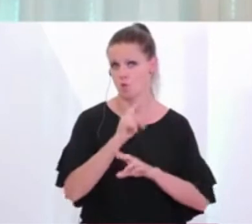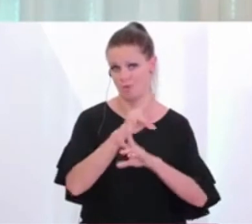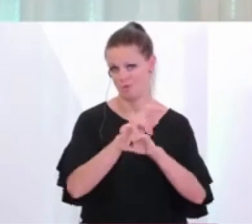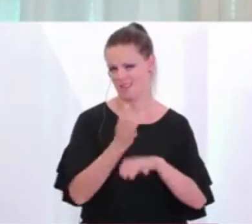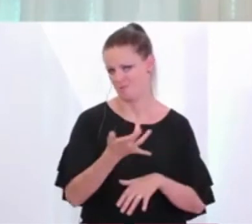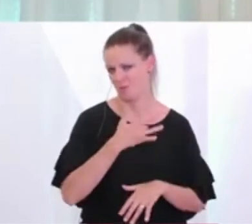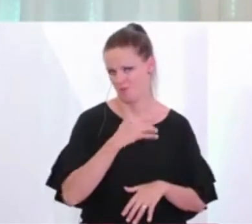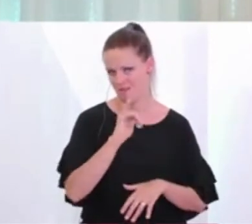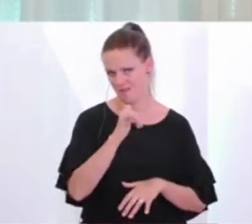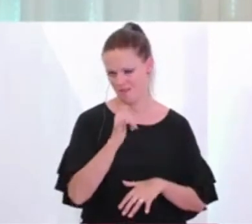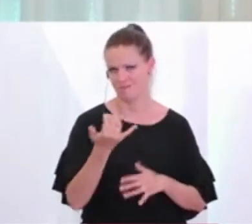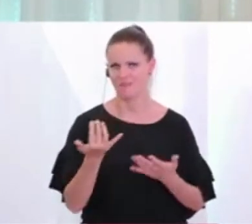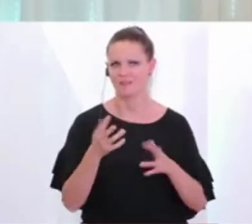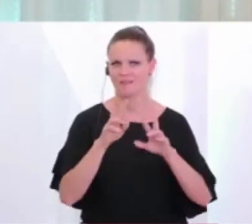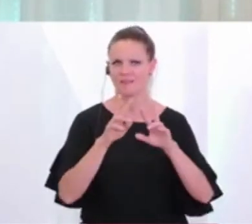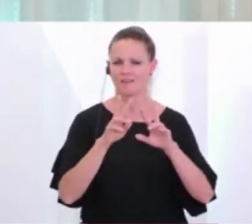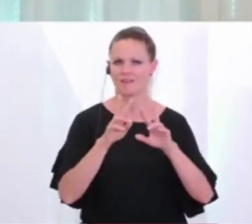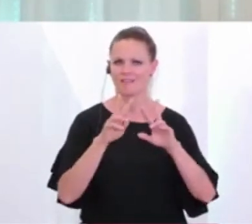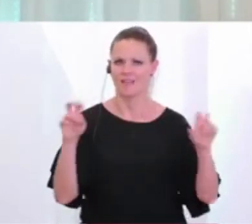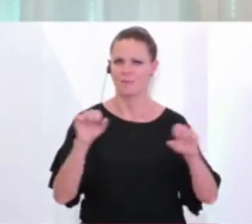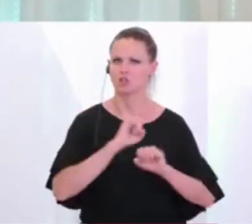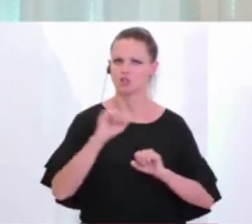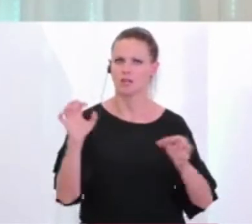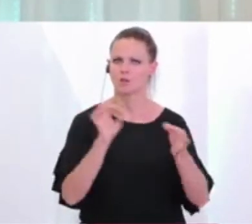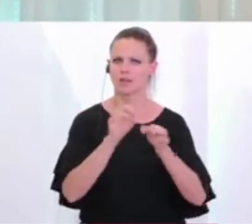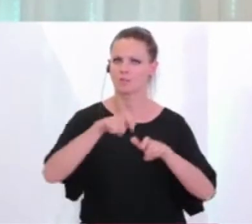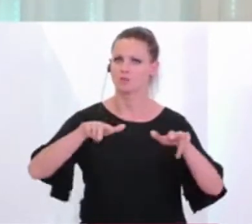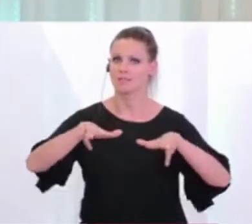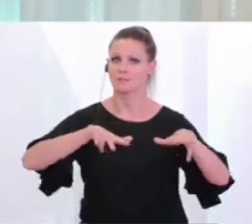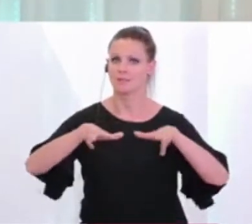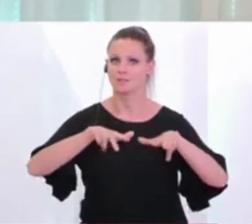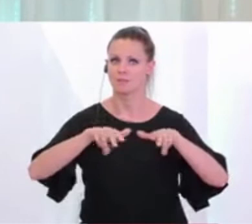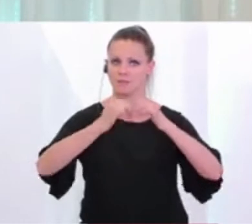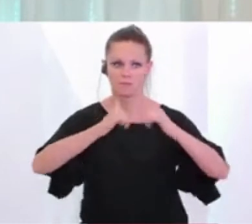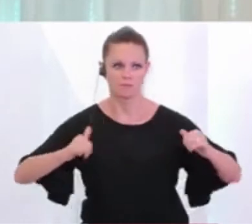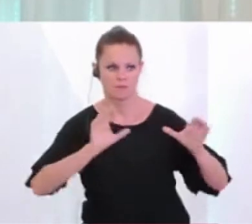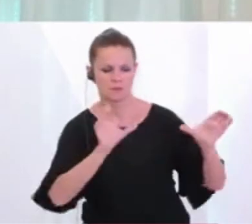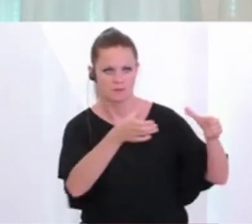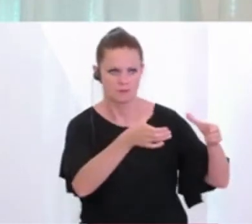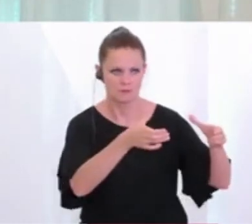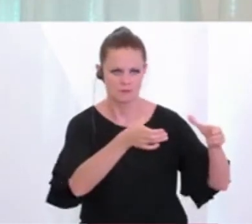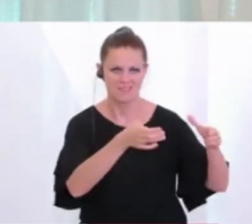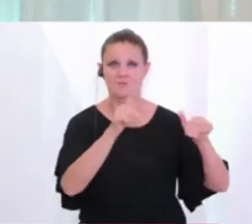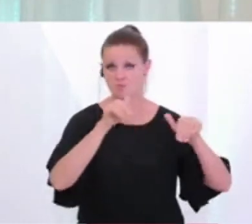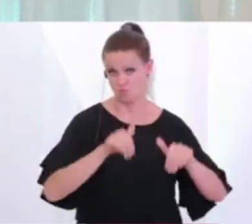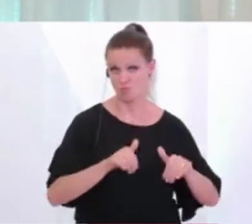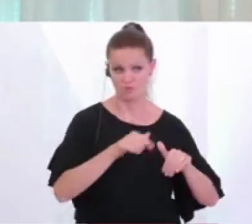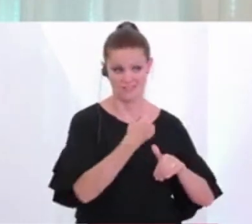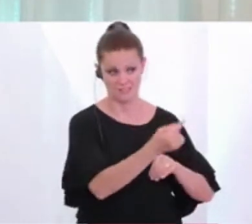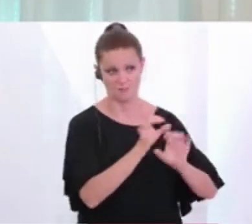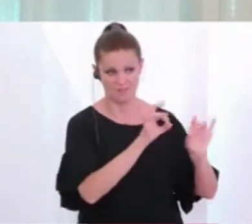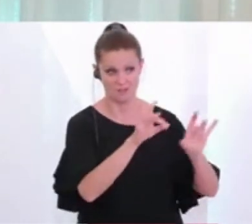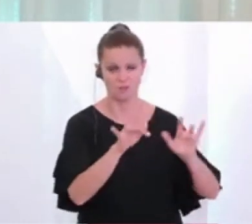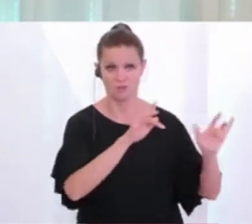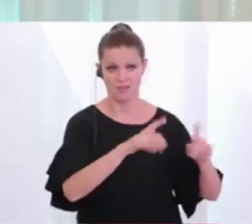betroffen, das ist dieses schnelle Kontaktpersonenmanagement, diese Abgrenzung von infizierten Personen, die einen